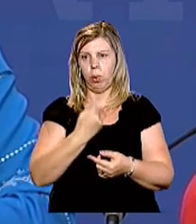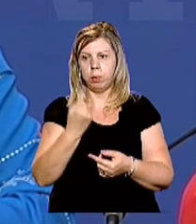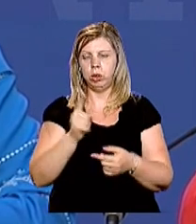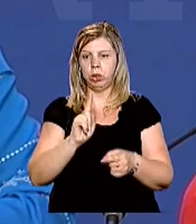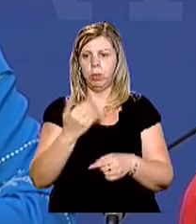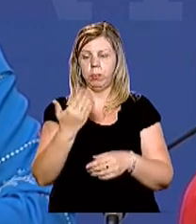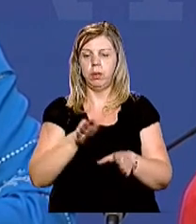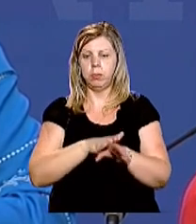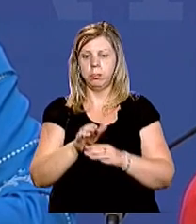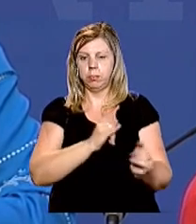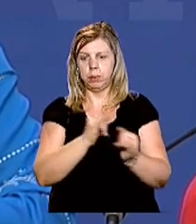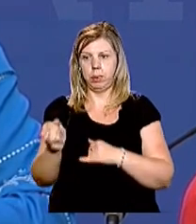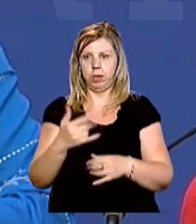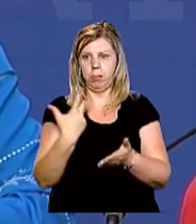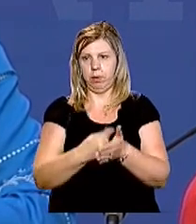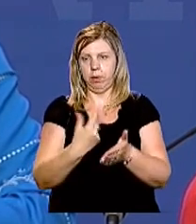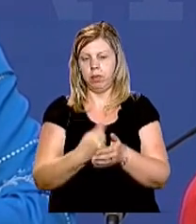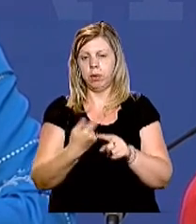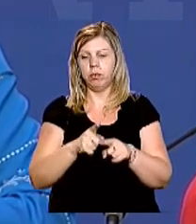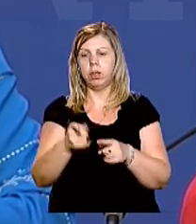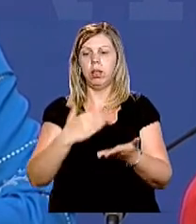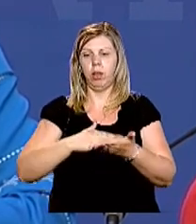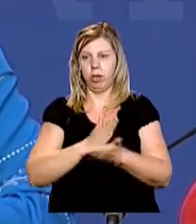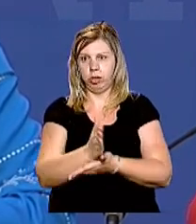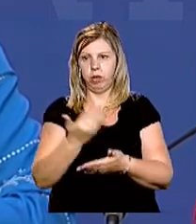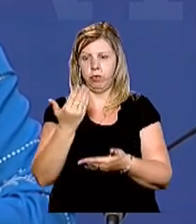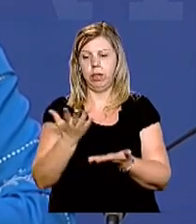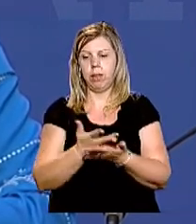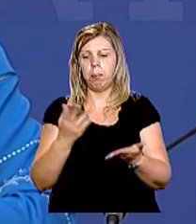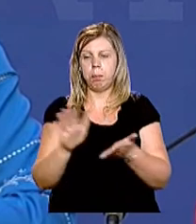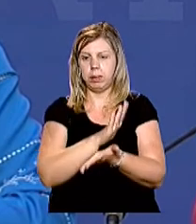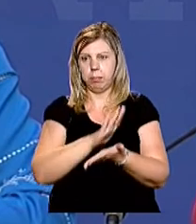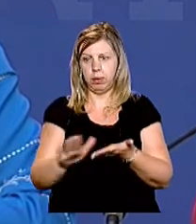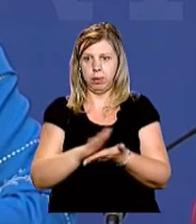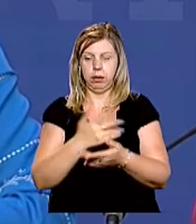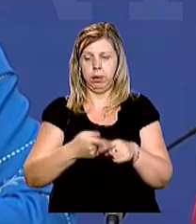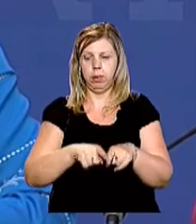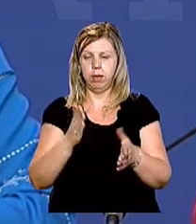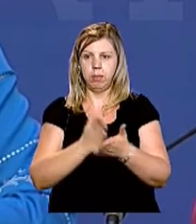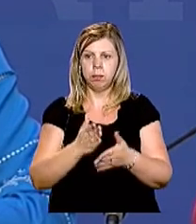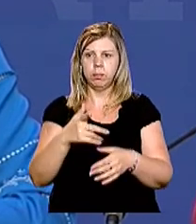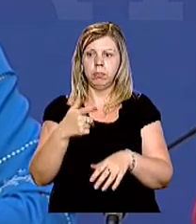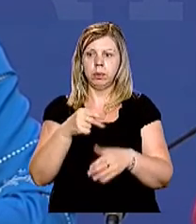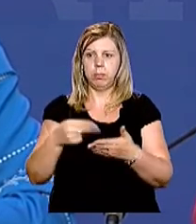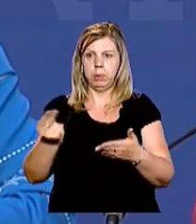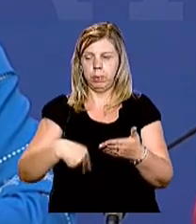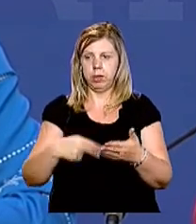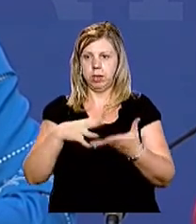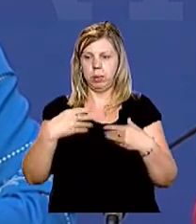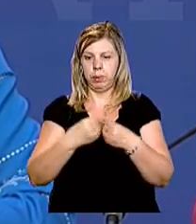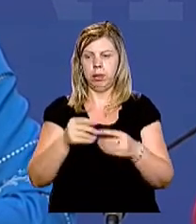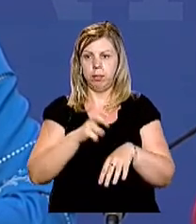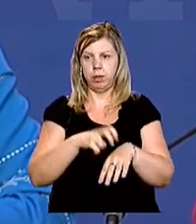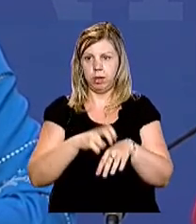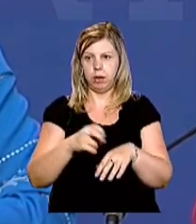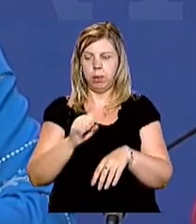щоб забезпечити ті вакцини. Вони є якісні, вони є безоплатні для тих, які мають декларацію, підписану зі своїм сімейним